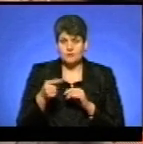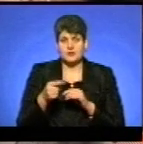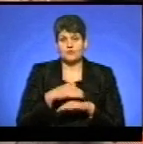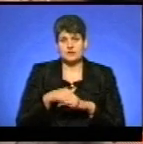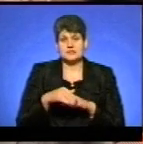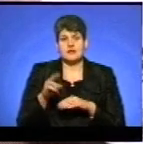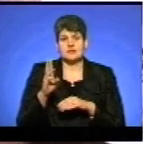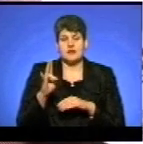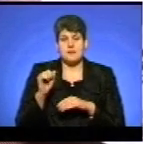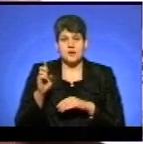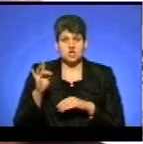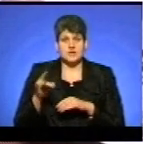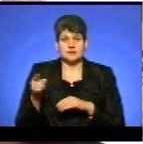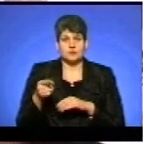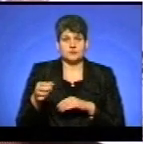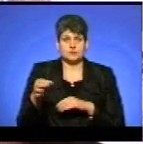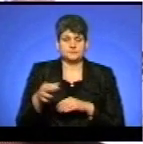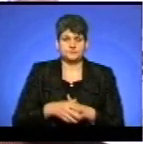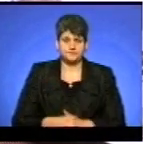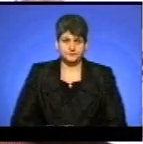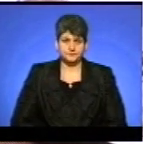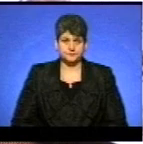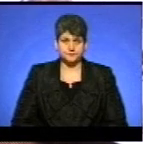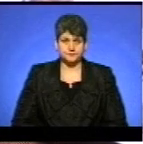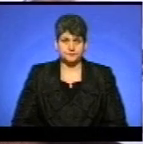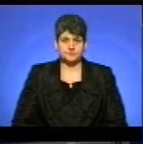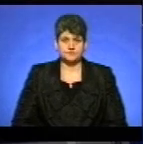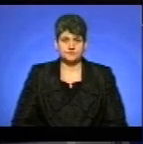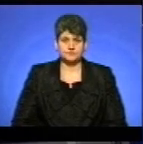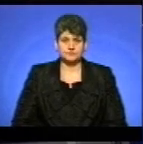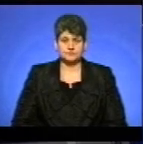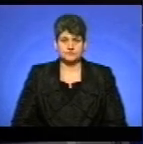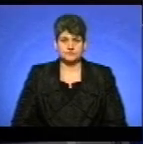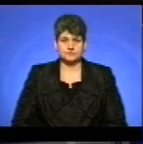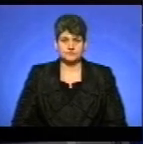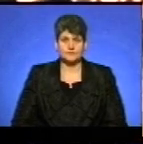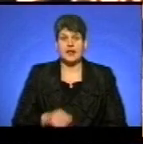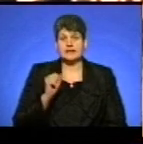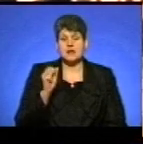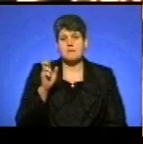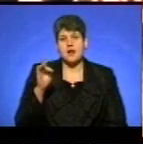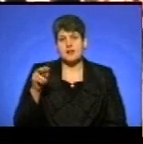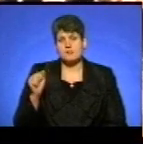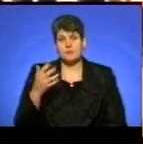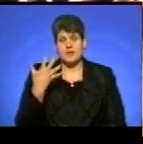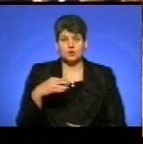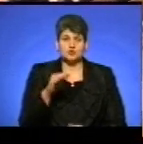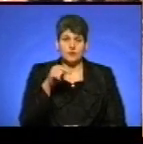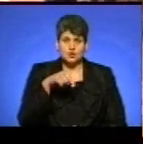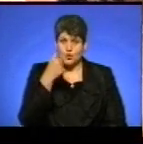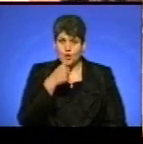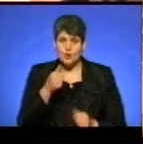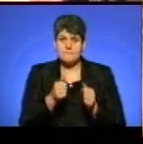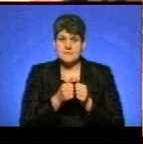набережна Тернопільська столи. Богдан Буденчук, Андрій Бодак, новини. Андрій Балабух 5 жовтня цього року